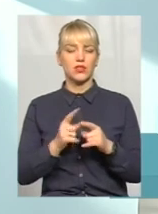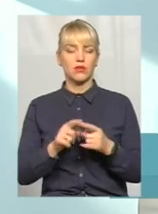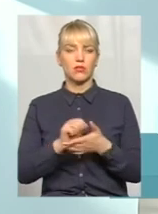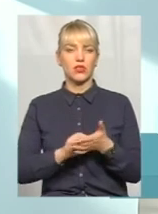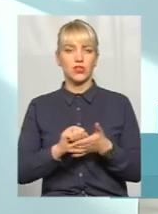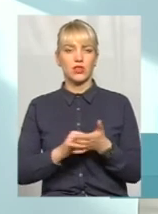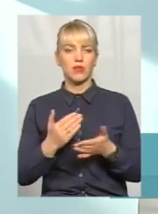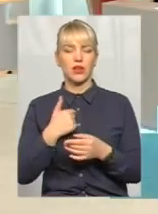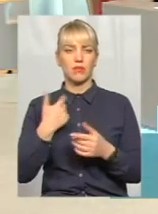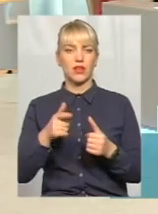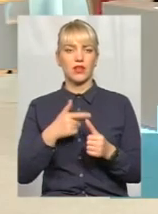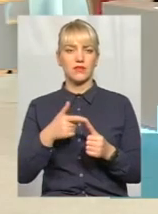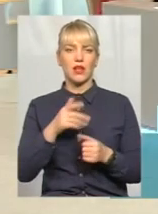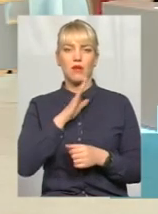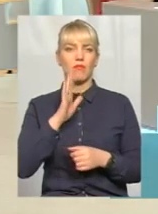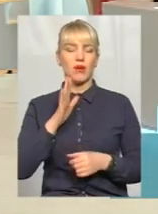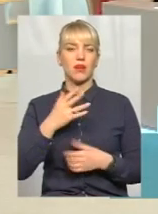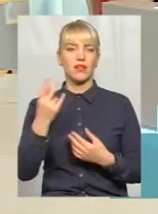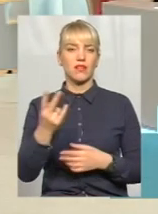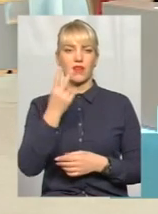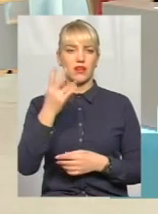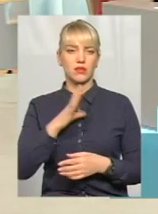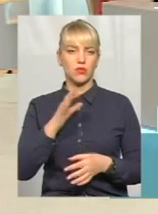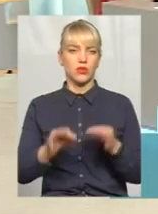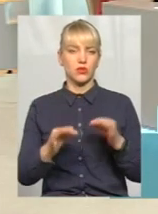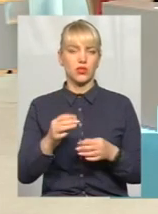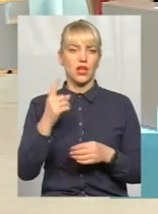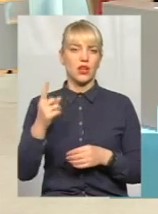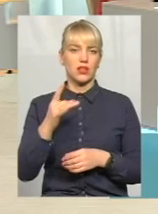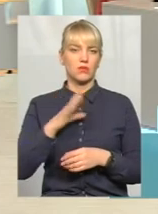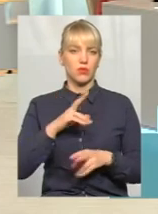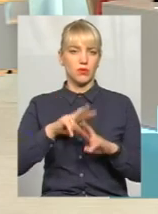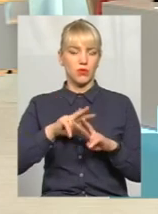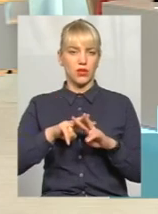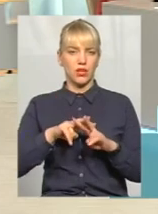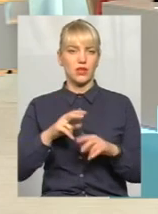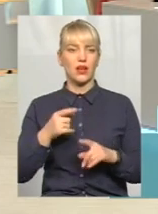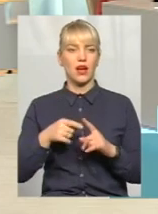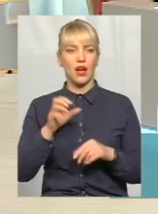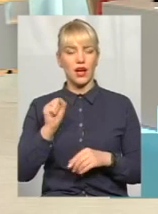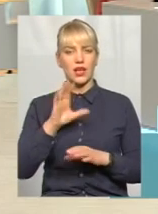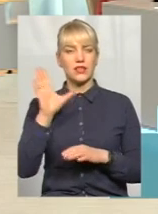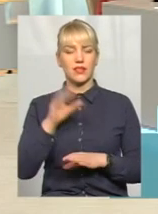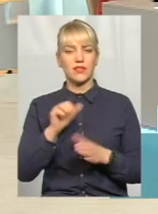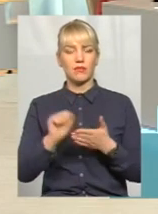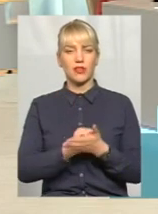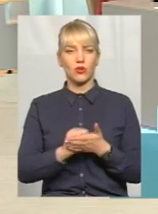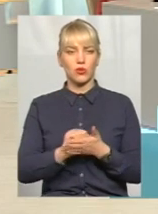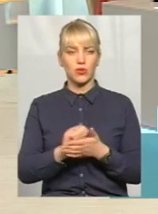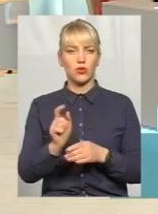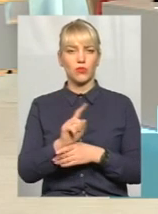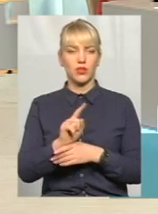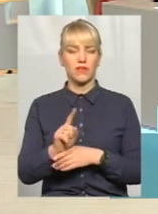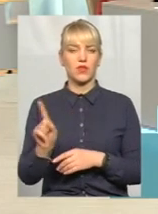мама була засуджена двічі, і один раз вона відбувала покарання. А в принципі, за всіма документами нормативними,